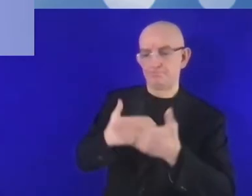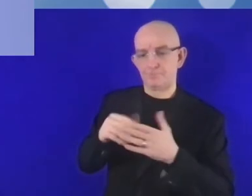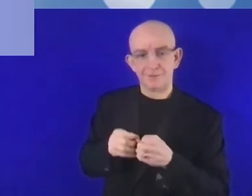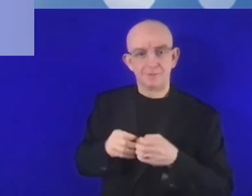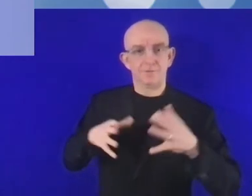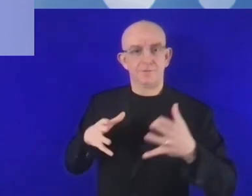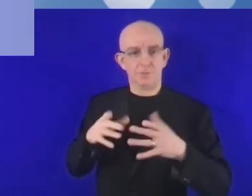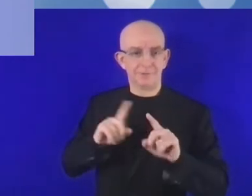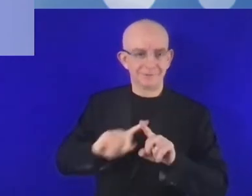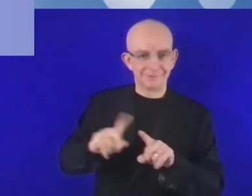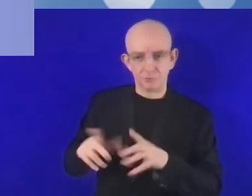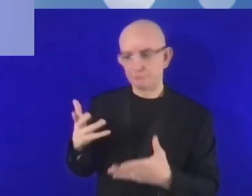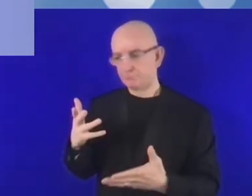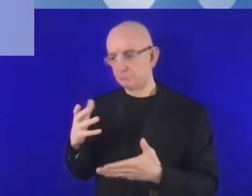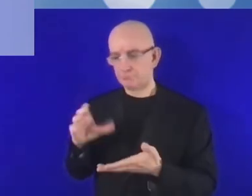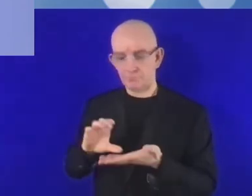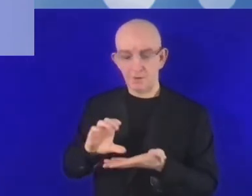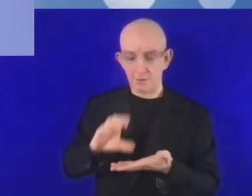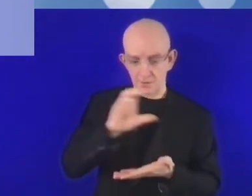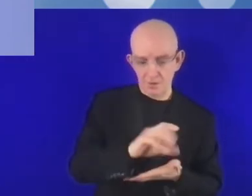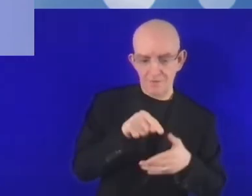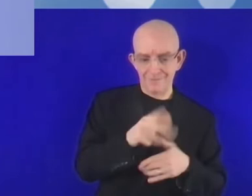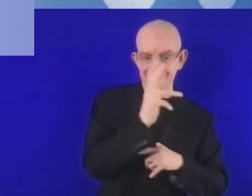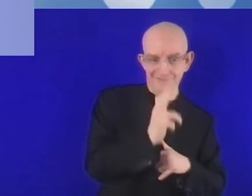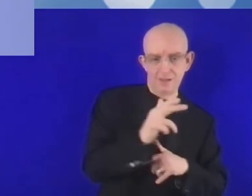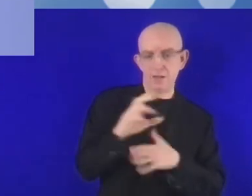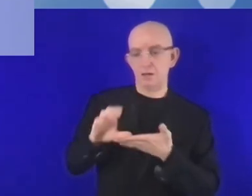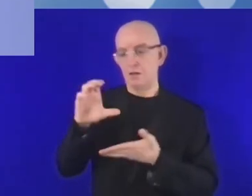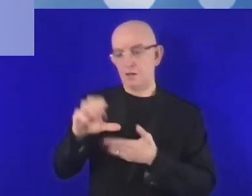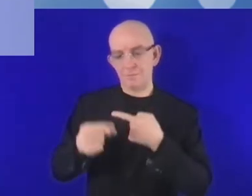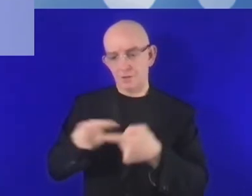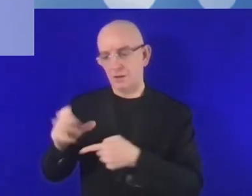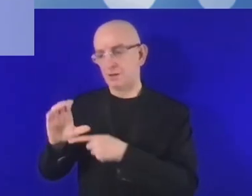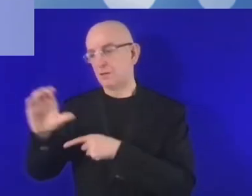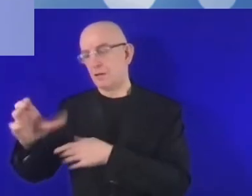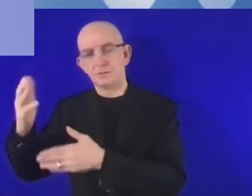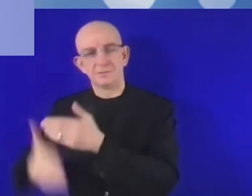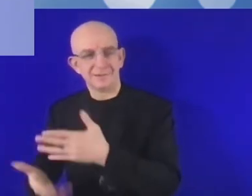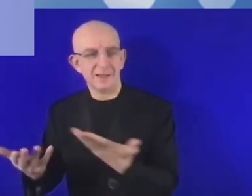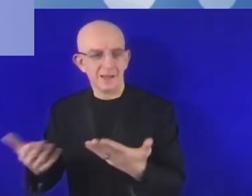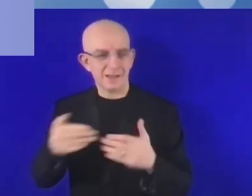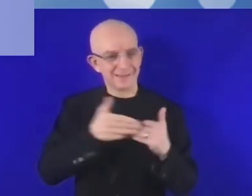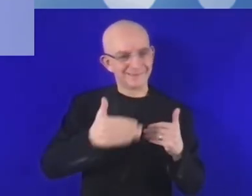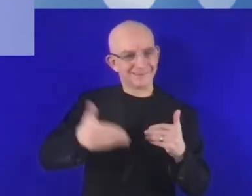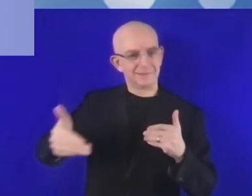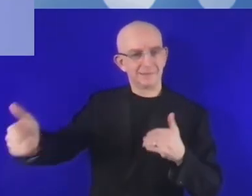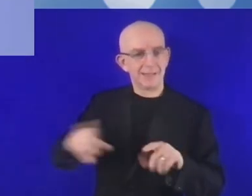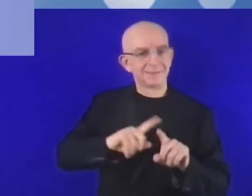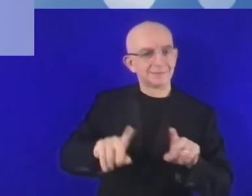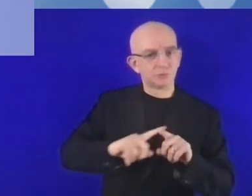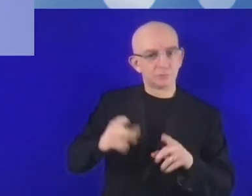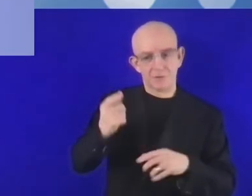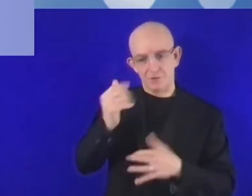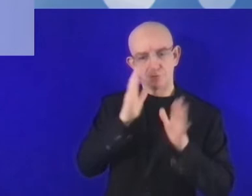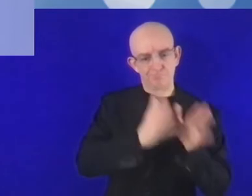więc jest to inny rodzaj finansowania na samym początku rozwoju firmy, inne źródła finansowania na późniejszym etapie rozwoju, ale